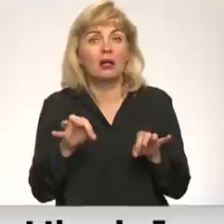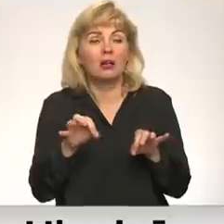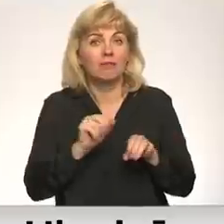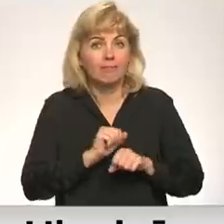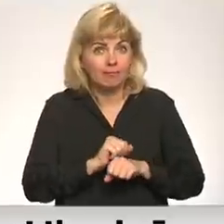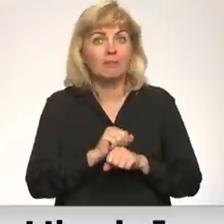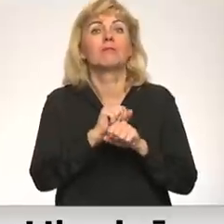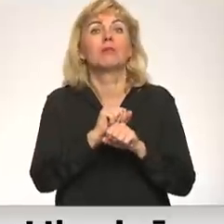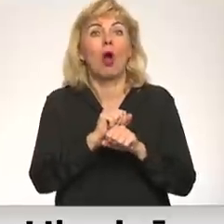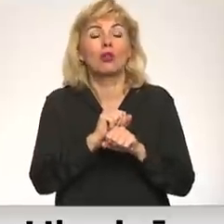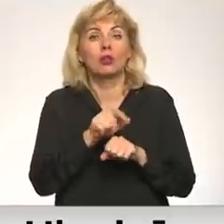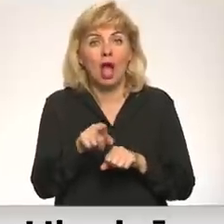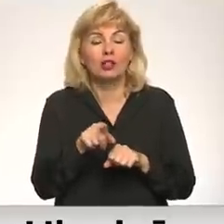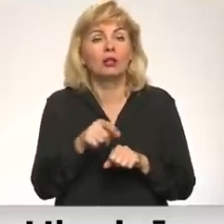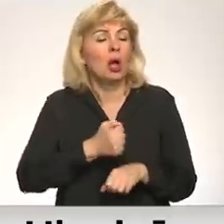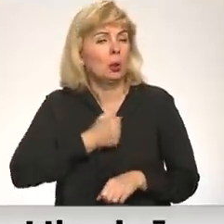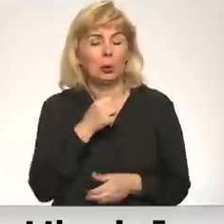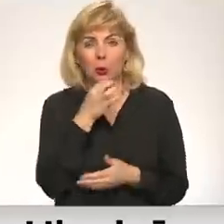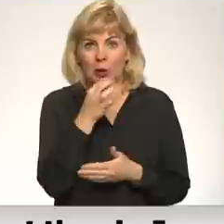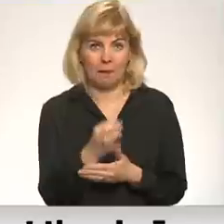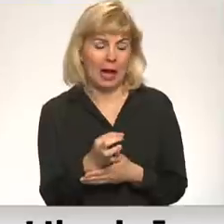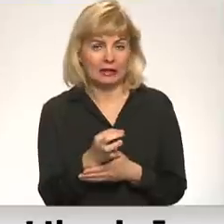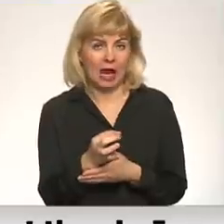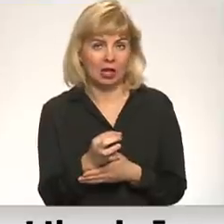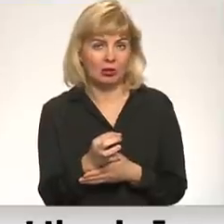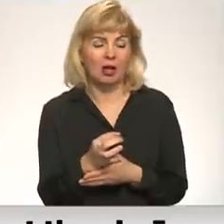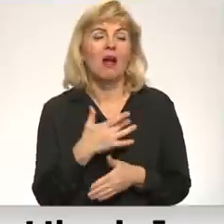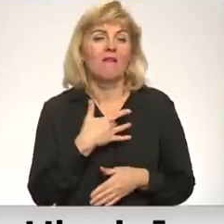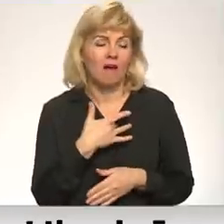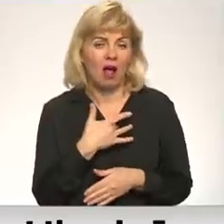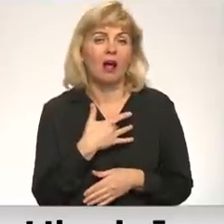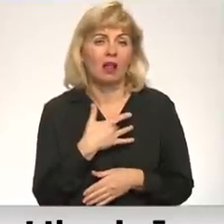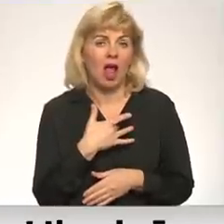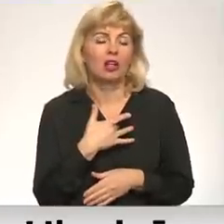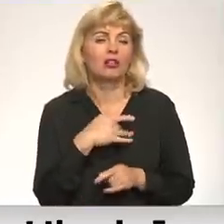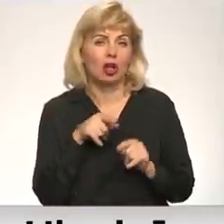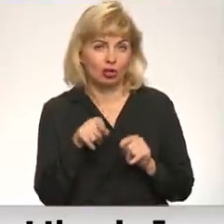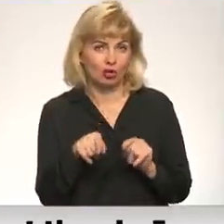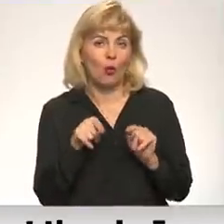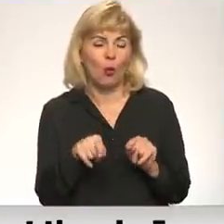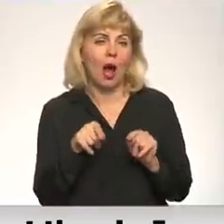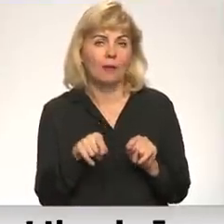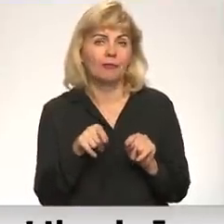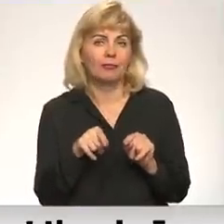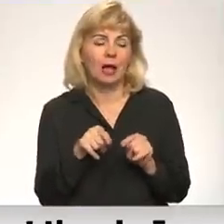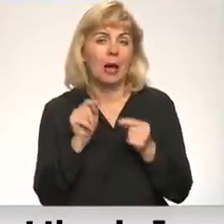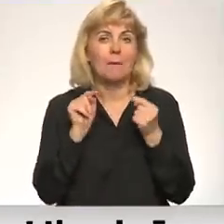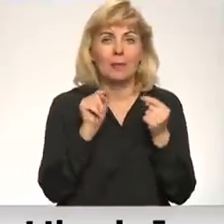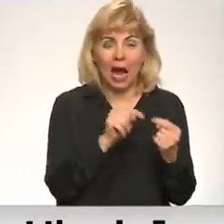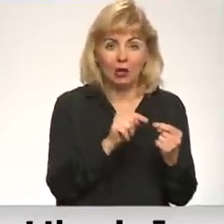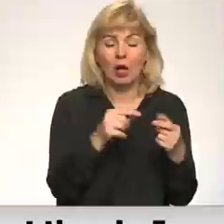Ir grūti prognozēt. Tomēr vienlaikus es teiktu, ka visticamāk šo pret